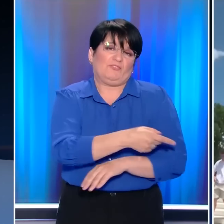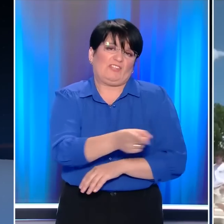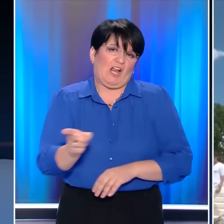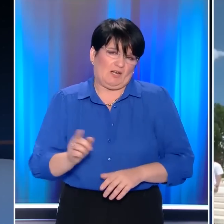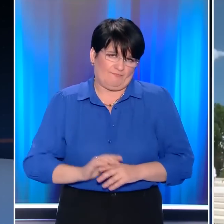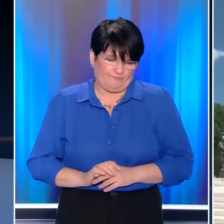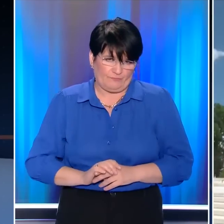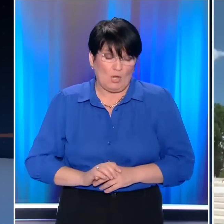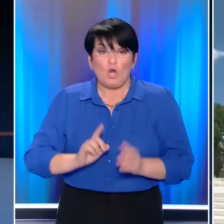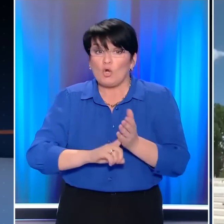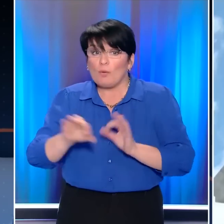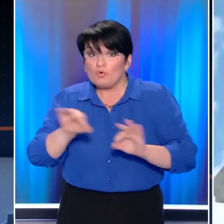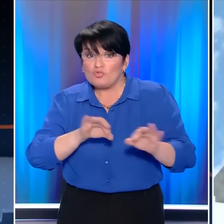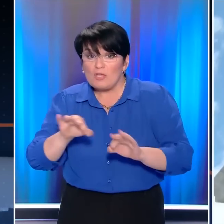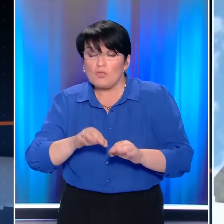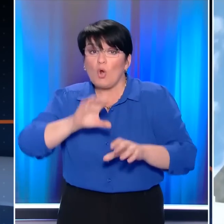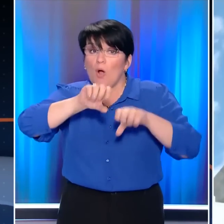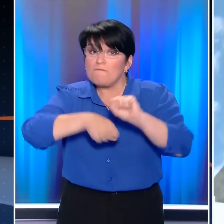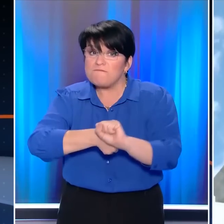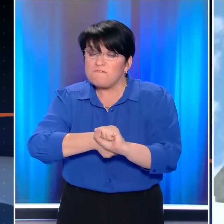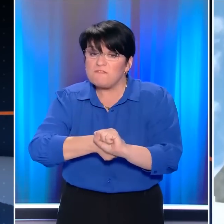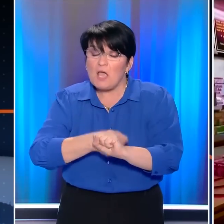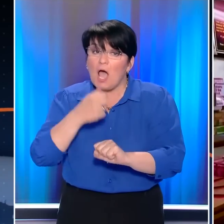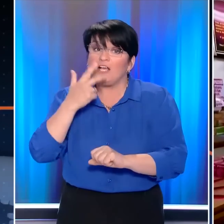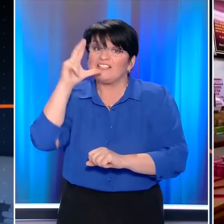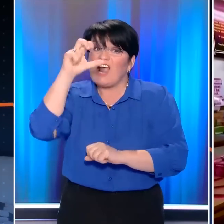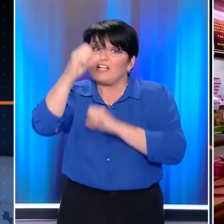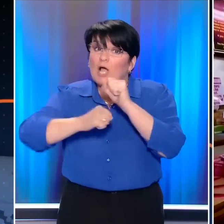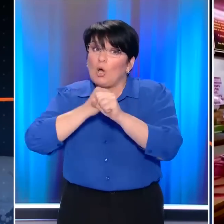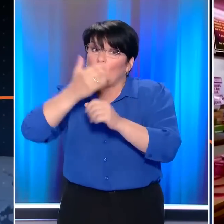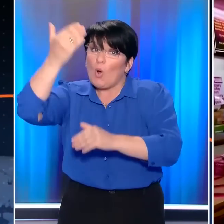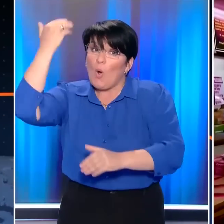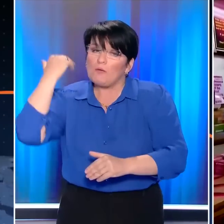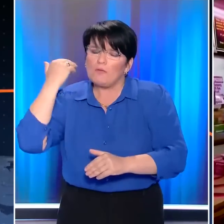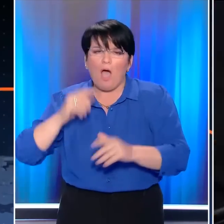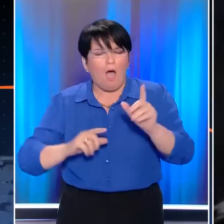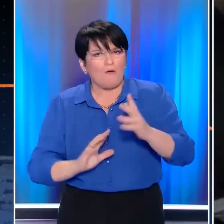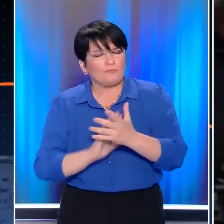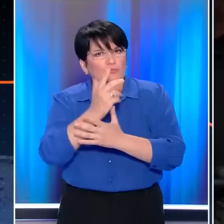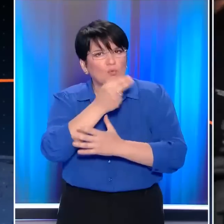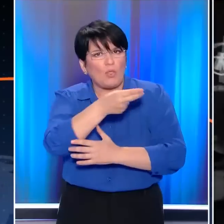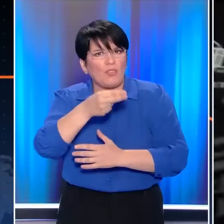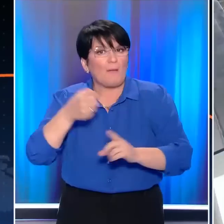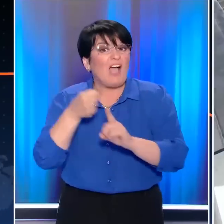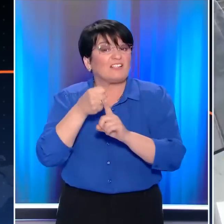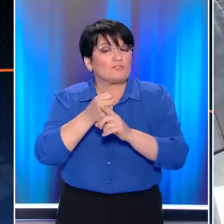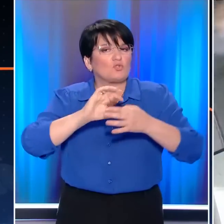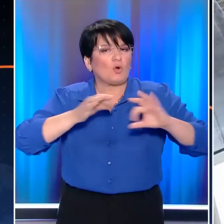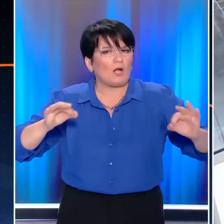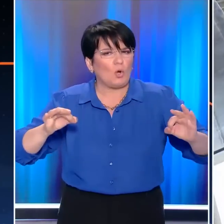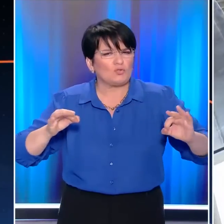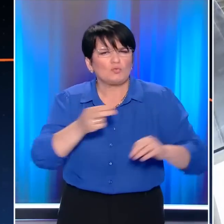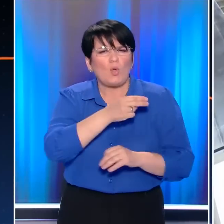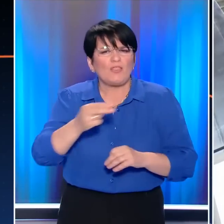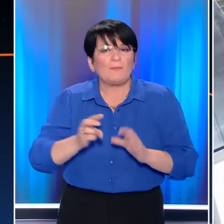Είναι το πρώτο νομοσχέδιο για να καταπολεμηθεί η βία μετά από σχεδόν τρεις δεκαετίες και θεωρείται βήμα προόδου από όλες τις ακτιβιστικές οργανώσεις. Πρόκειται για